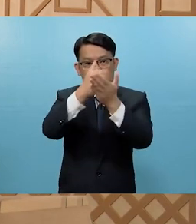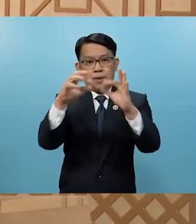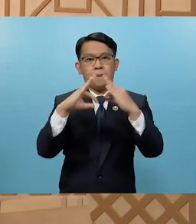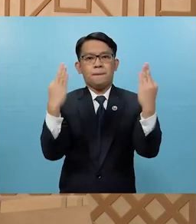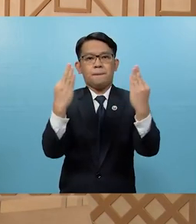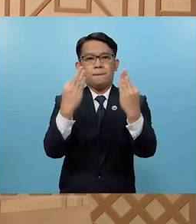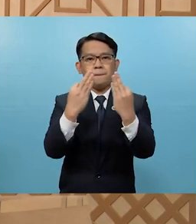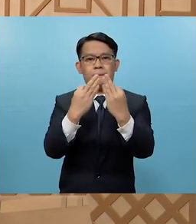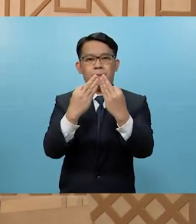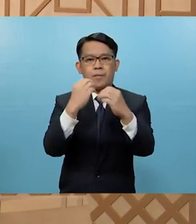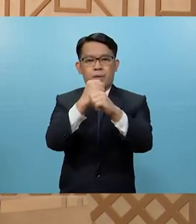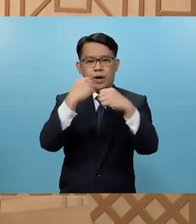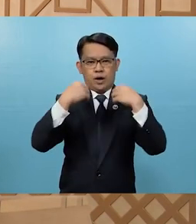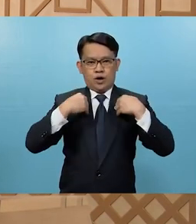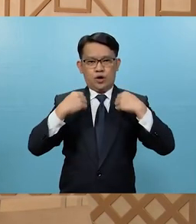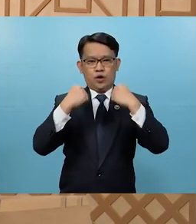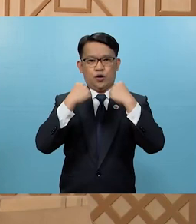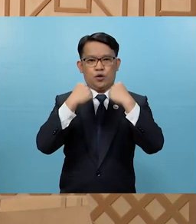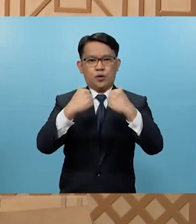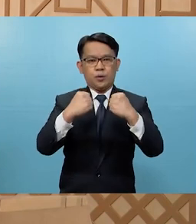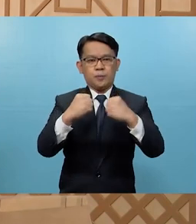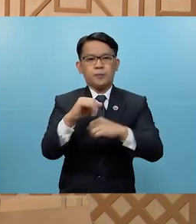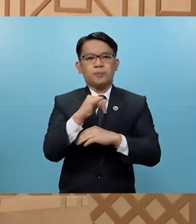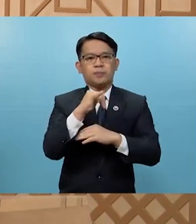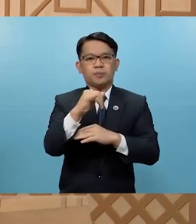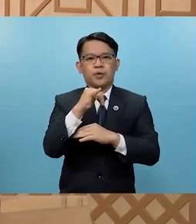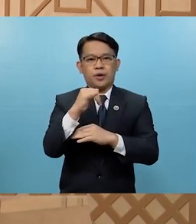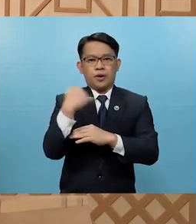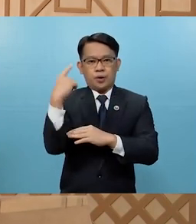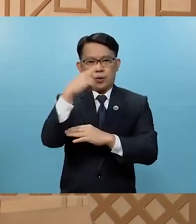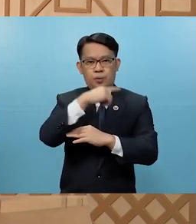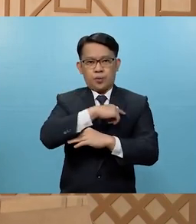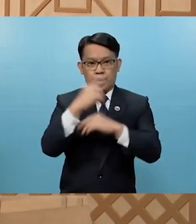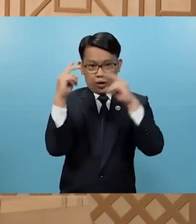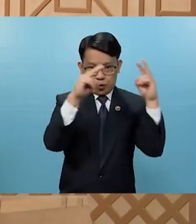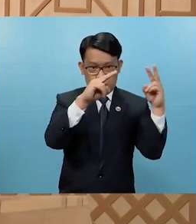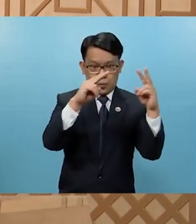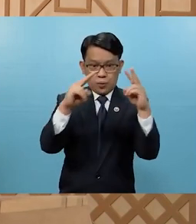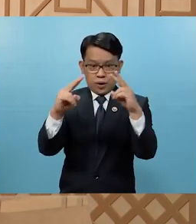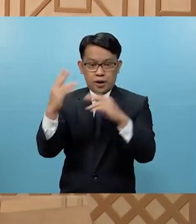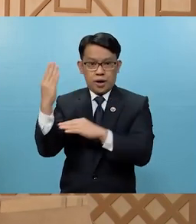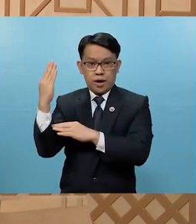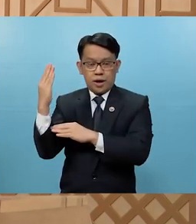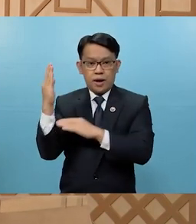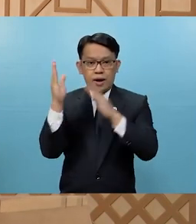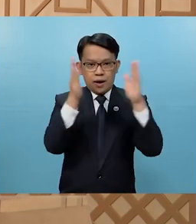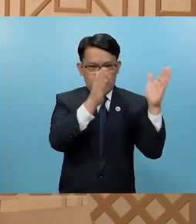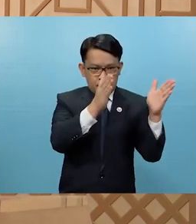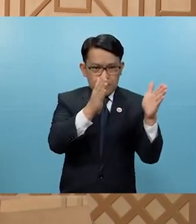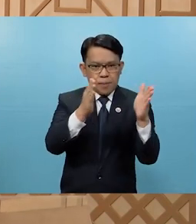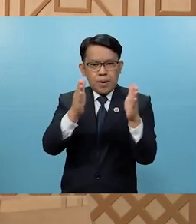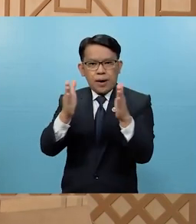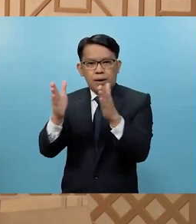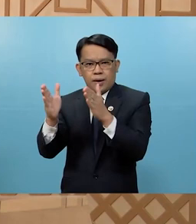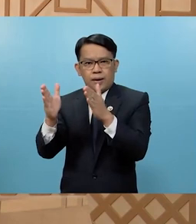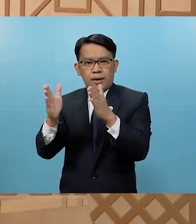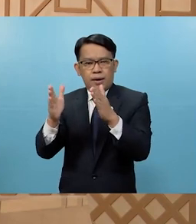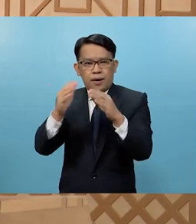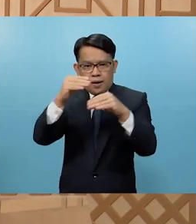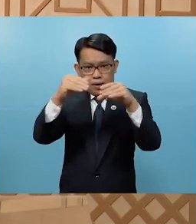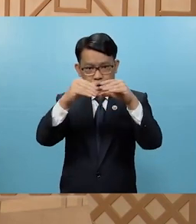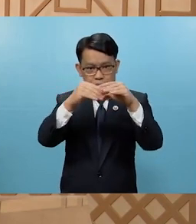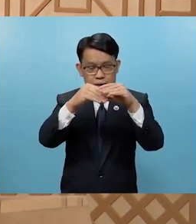sa ikatatag nito Kaya nga tulad po ng ating napanood kanina pinaghandaan po nila ang pag